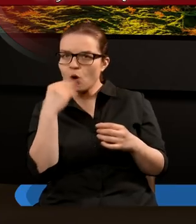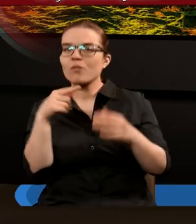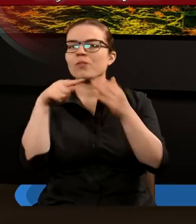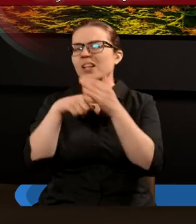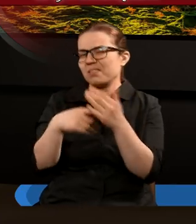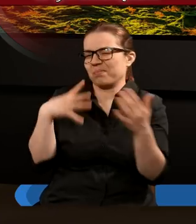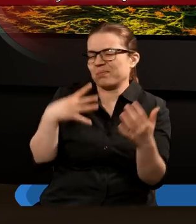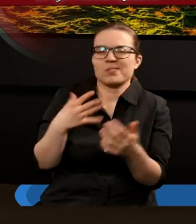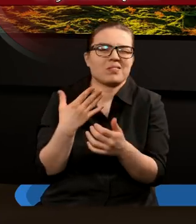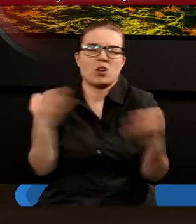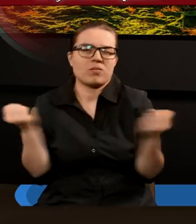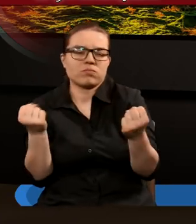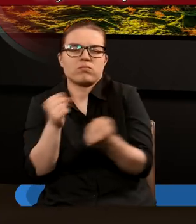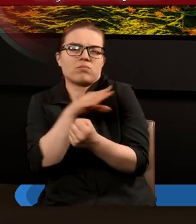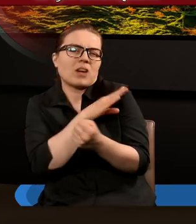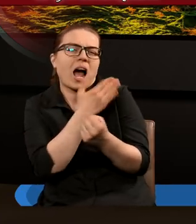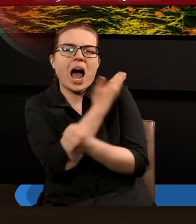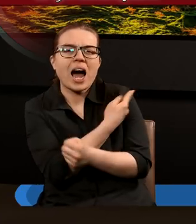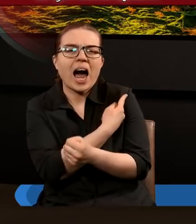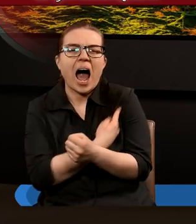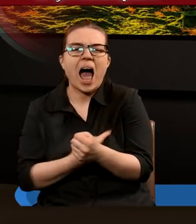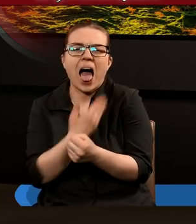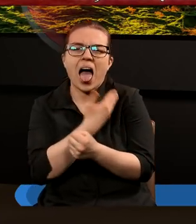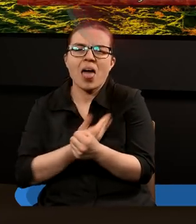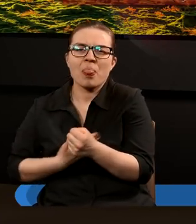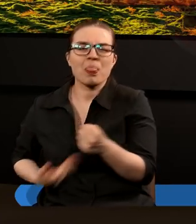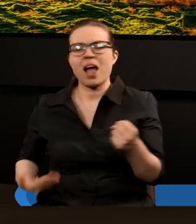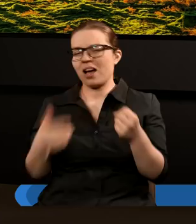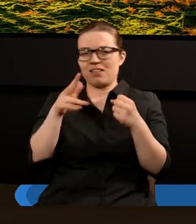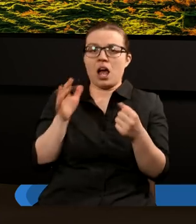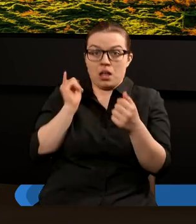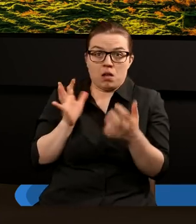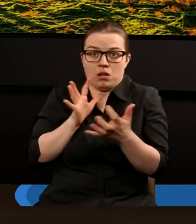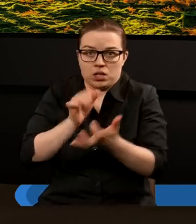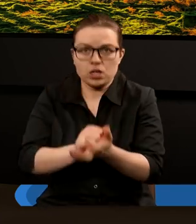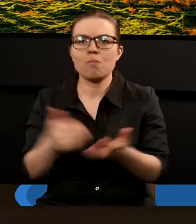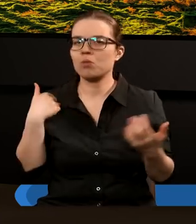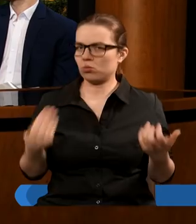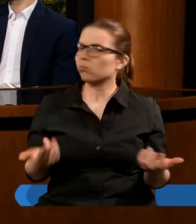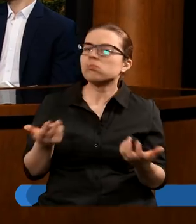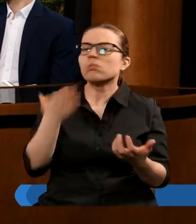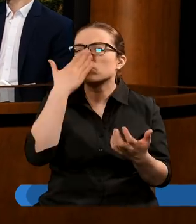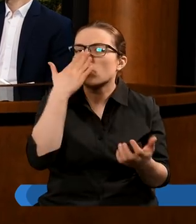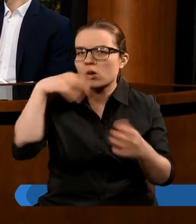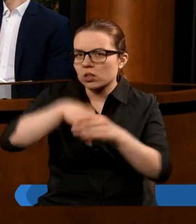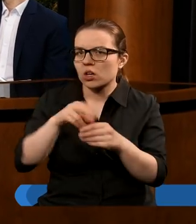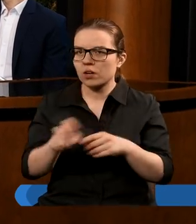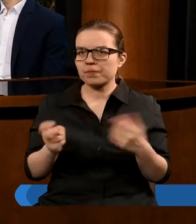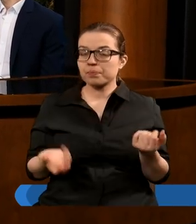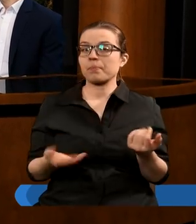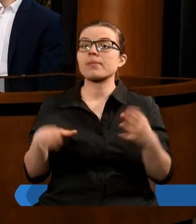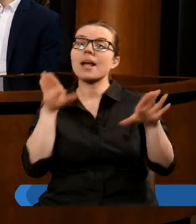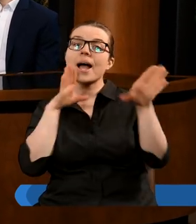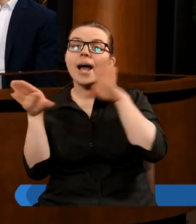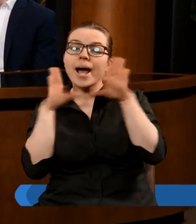śmiertelnie raniona, lecz śmiertelna rana Jego była wygojona. O co chodzi w tym zapisie? No prawdopodobnie